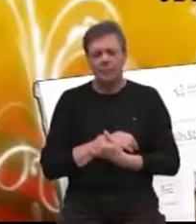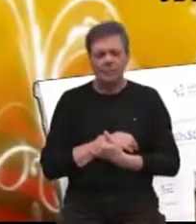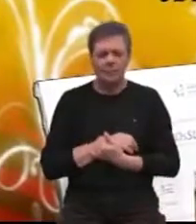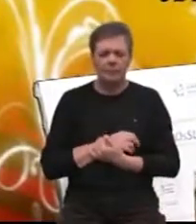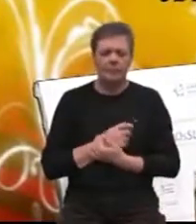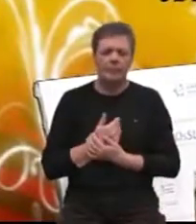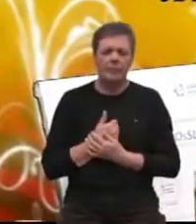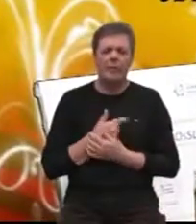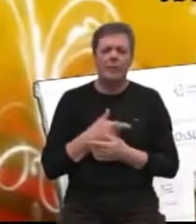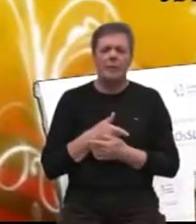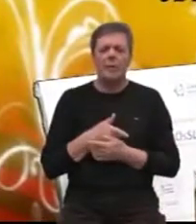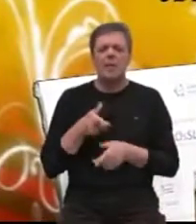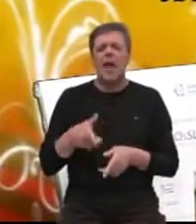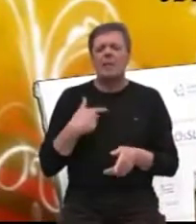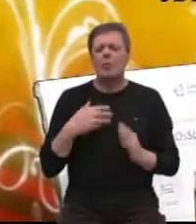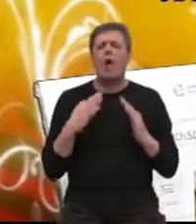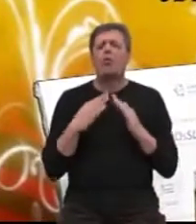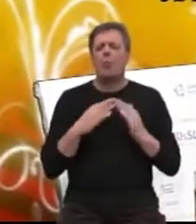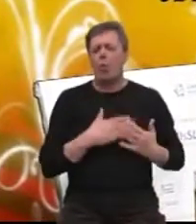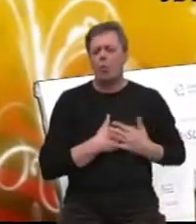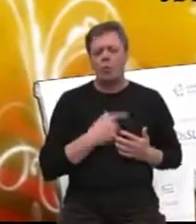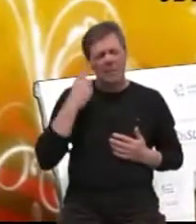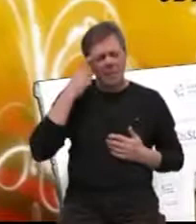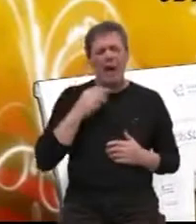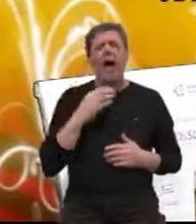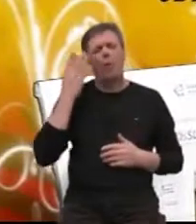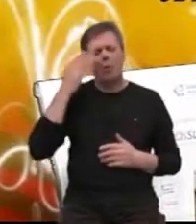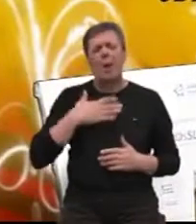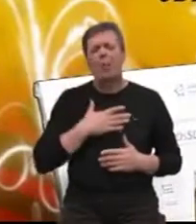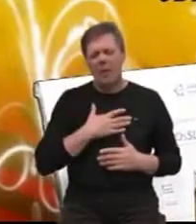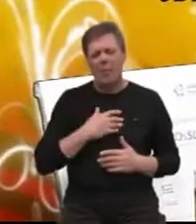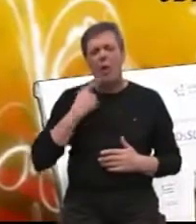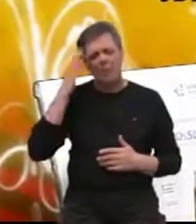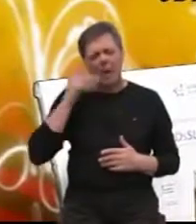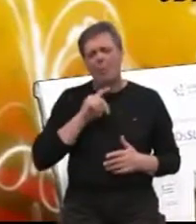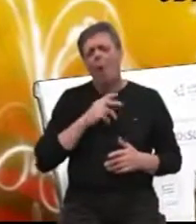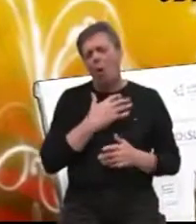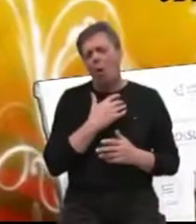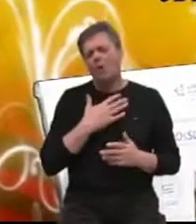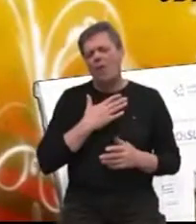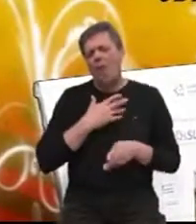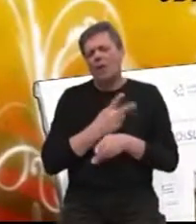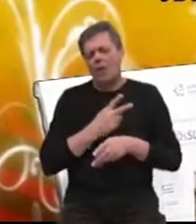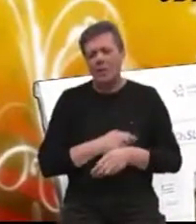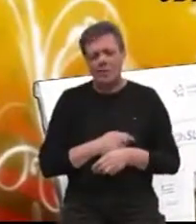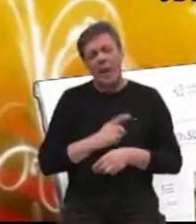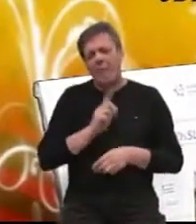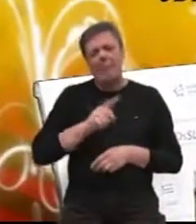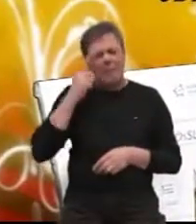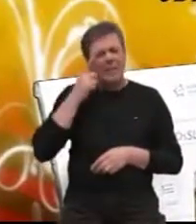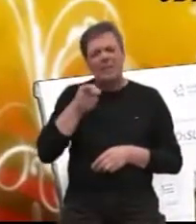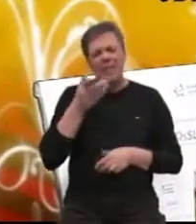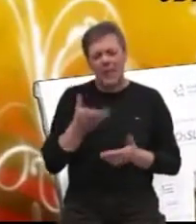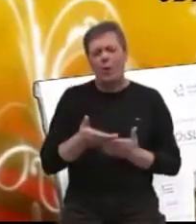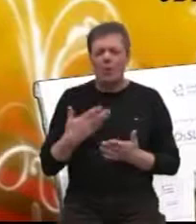ja sam vam tu patriot. Ja mislim, ako brinemo sebi, da brinemo svoje nacije. Nažalost, ne misle svi tako, ali ćemo vidjeti sa mojim